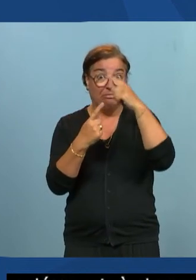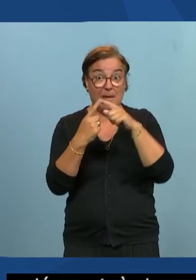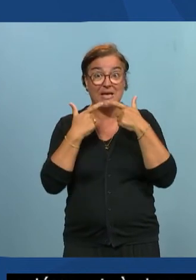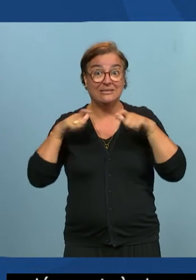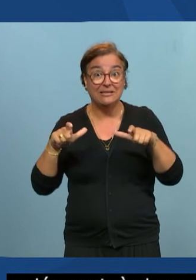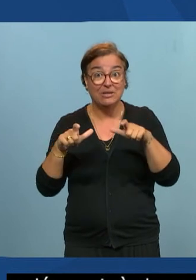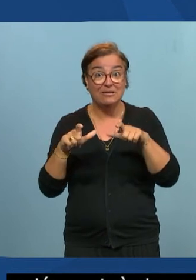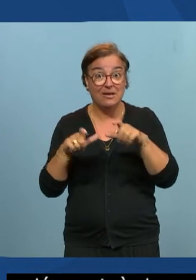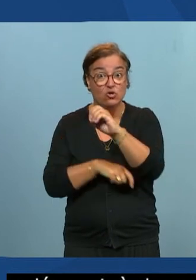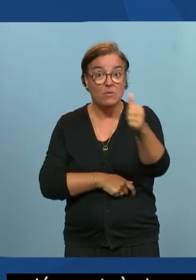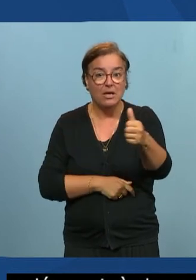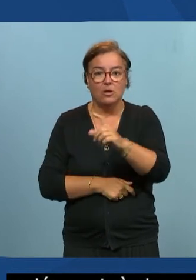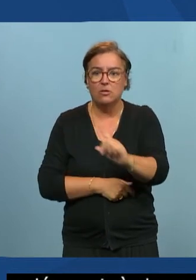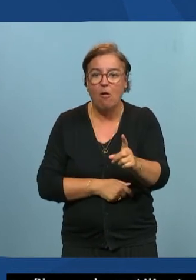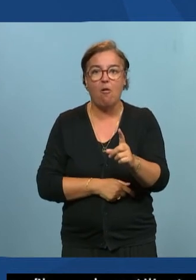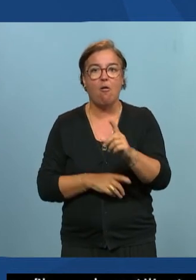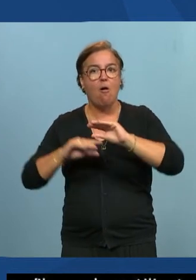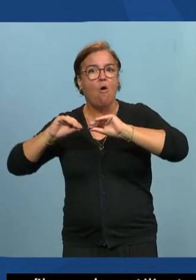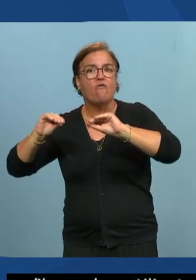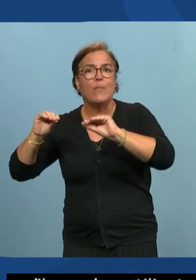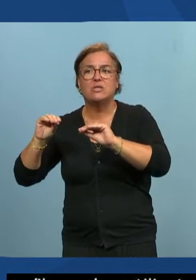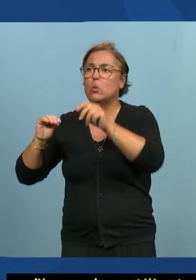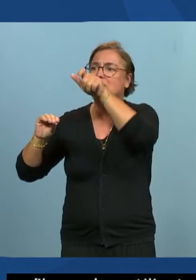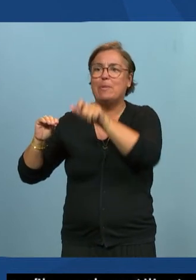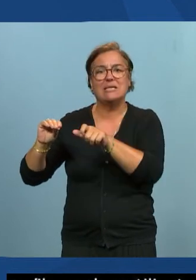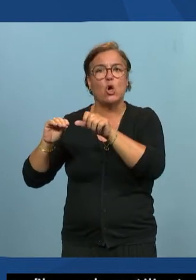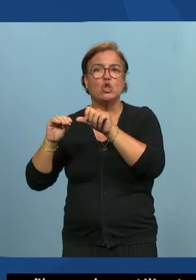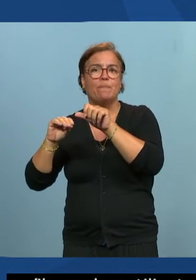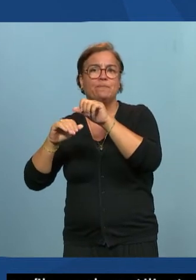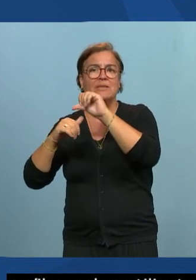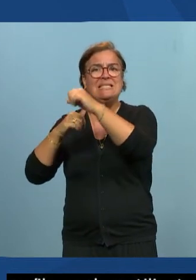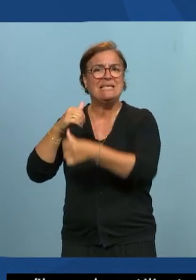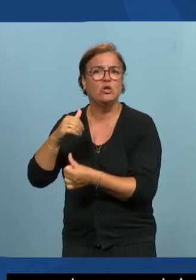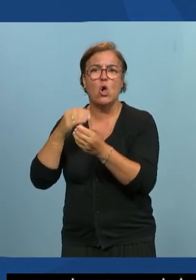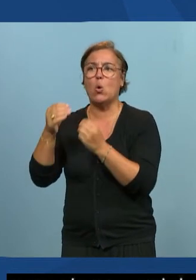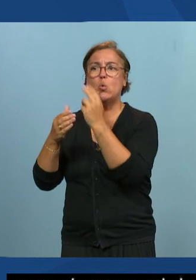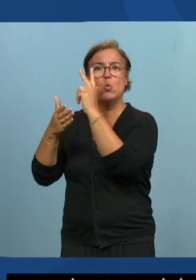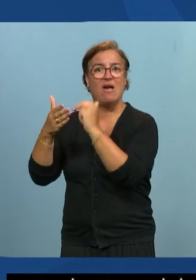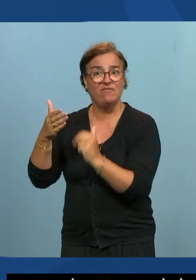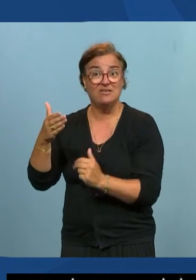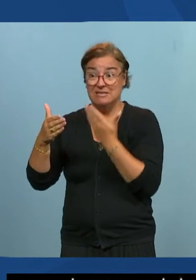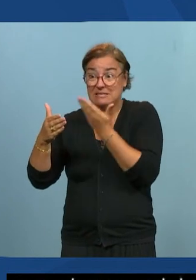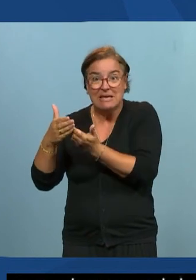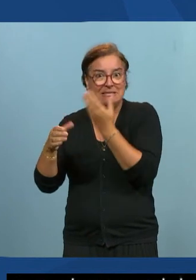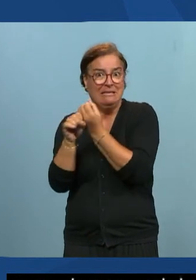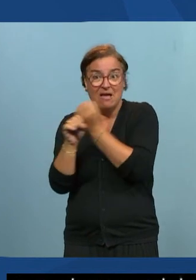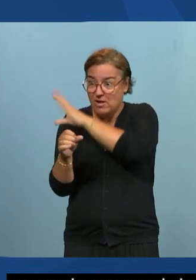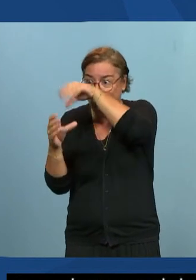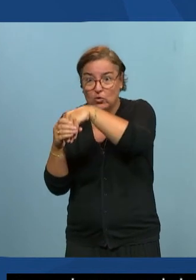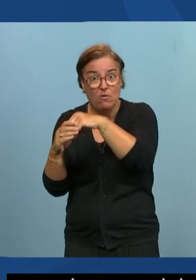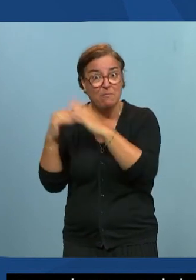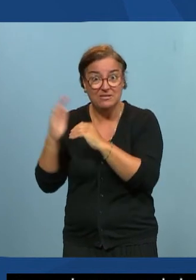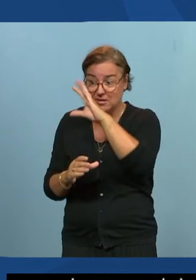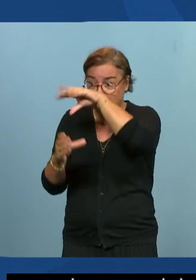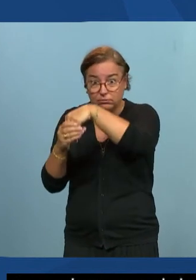les contrastes quand on forme des designers ou quand on forme des graphistes excusez-moi mais ça m'énerve c'est dans leur boulot ça fait partie de leur